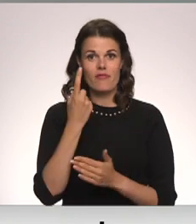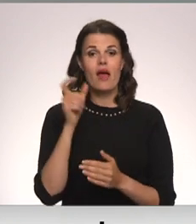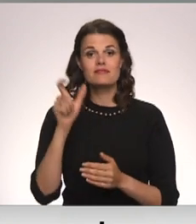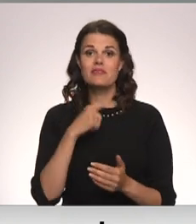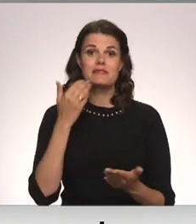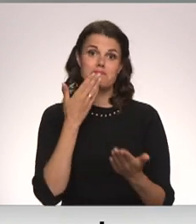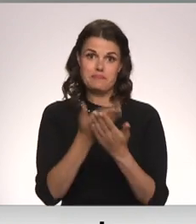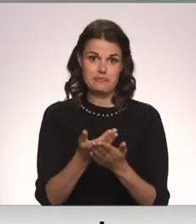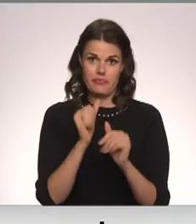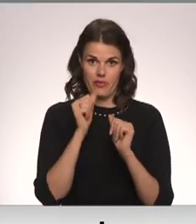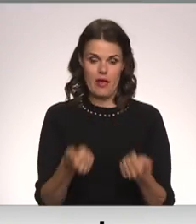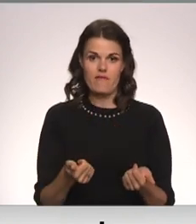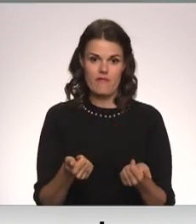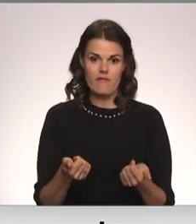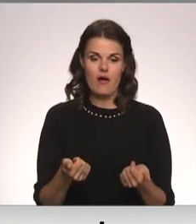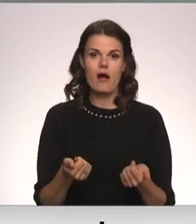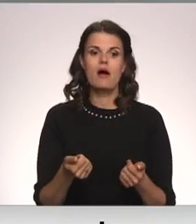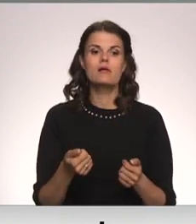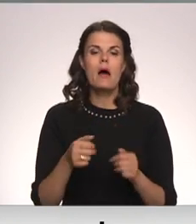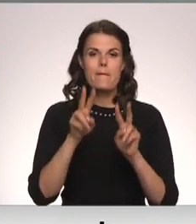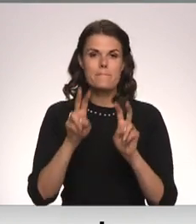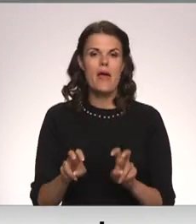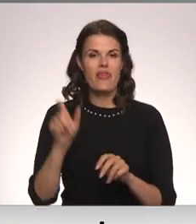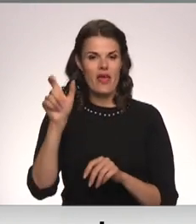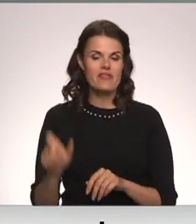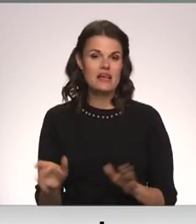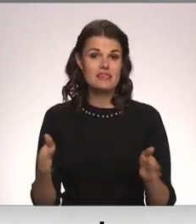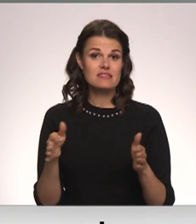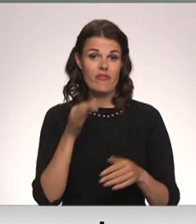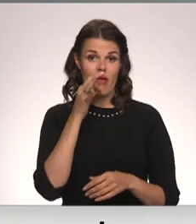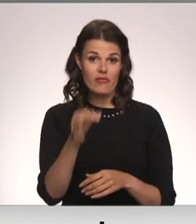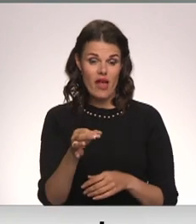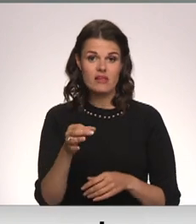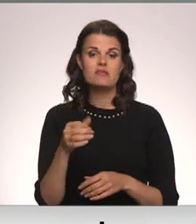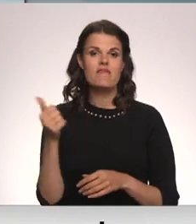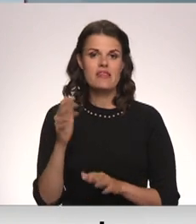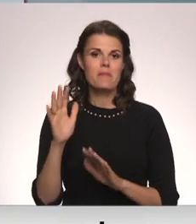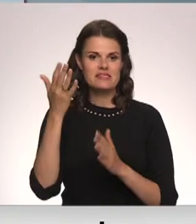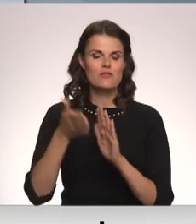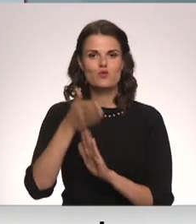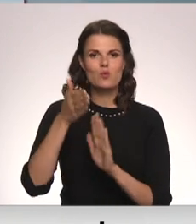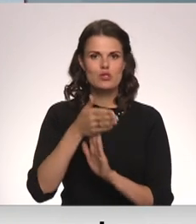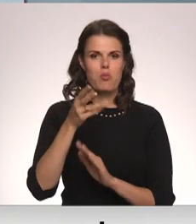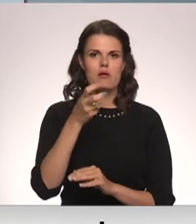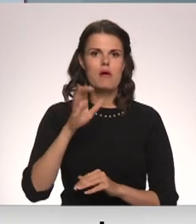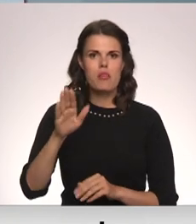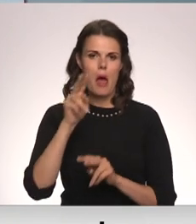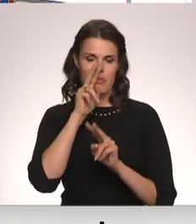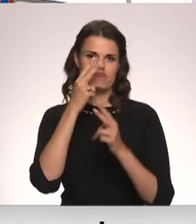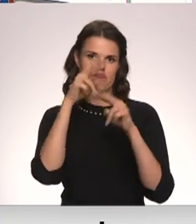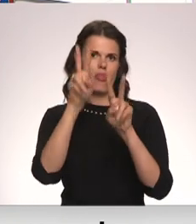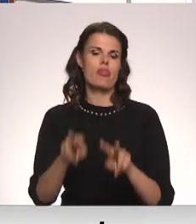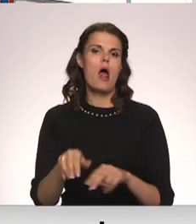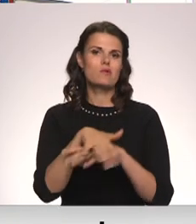pretendēnu skaidru. Providus pētniec līgas tafetskas sēdē sacīja, ka straumam izdevies uzlabot knapu tēlu sabiedrības acīs,